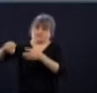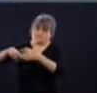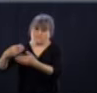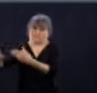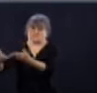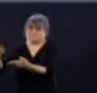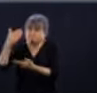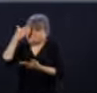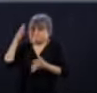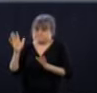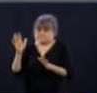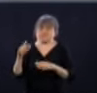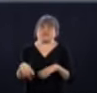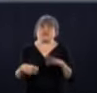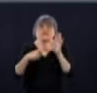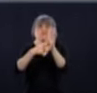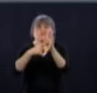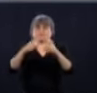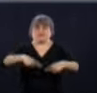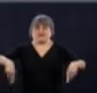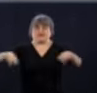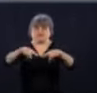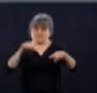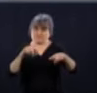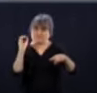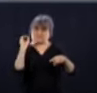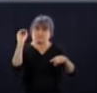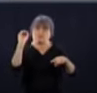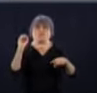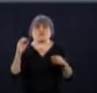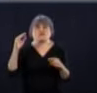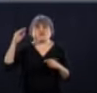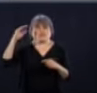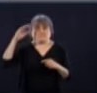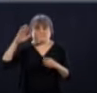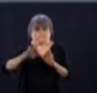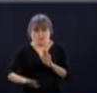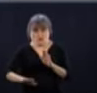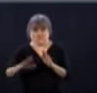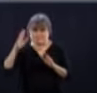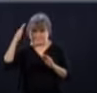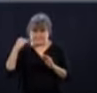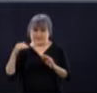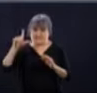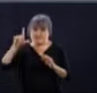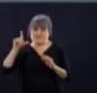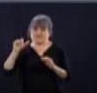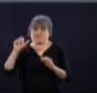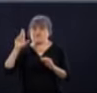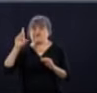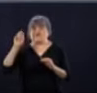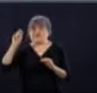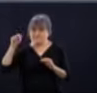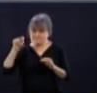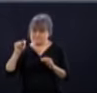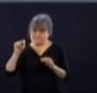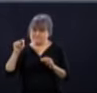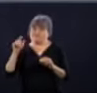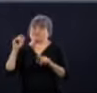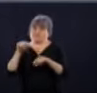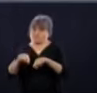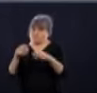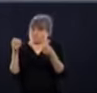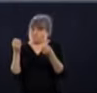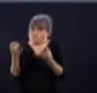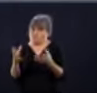exemple, disons, je vais prendre l'arrêtement, où il n pas de cas. Dans le Bain-Saint-Laurent, il a une éclosion ou un cas. On va intervenir très, très rapidement pour l